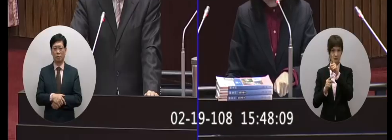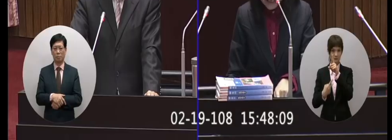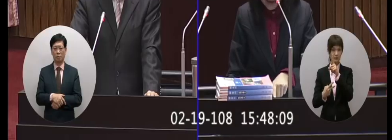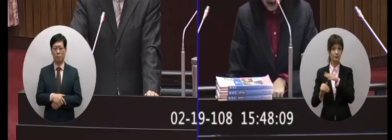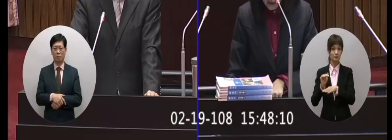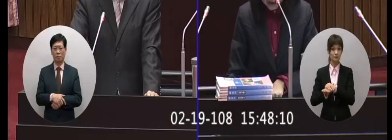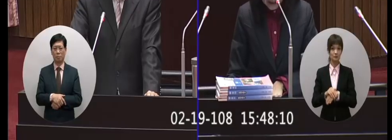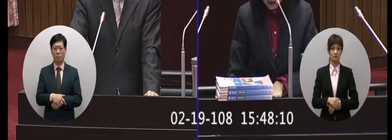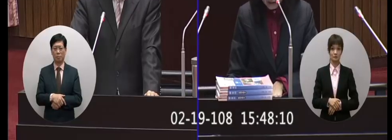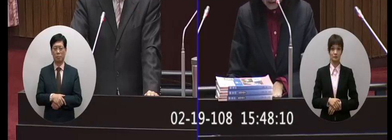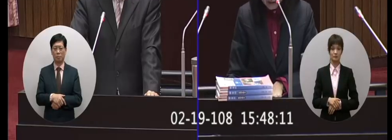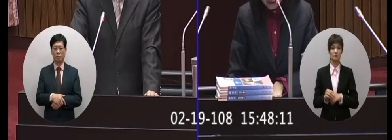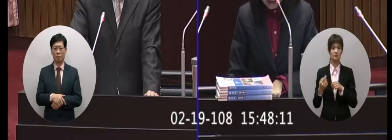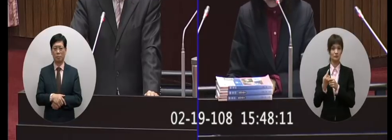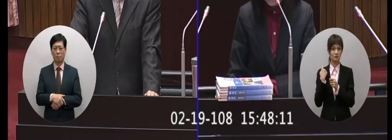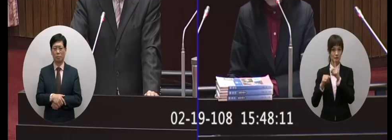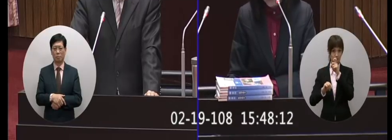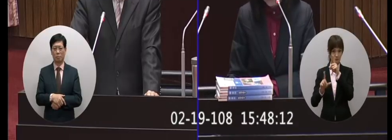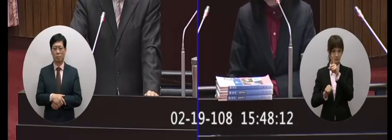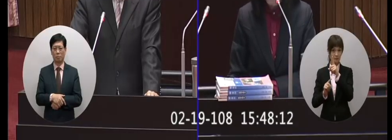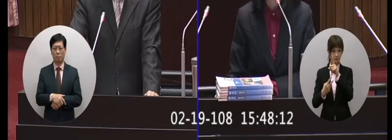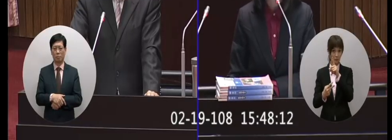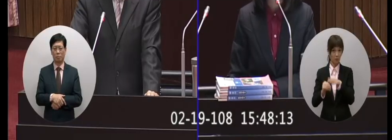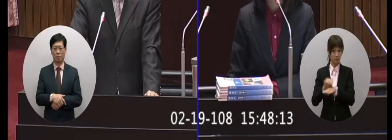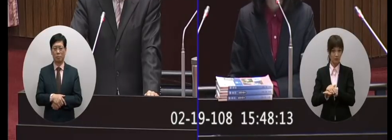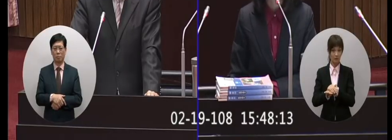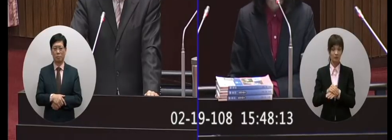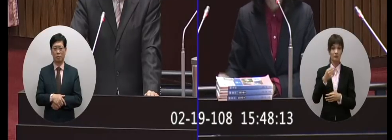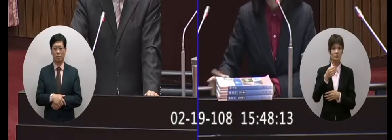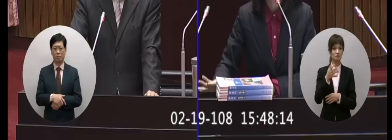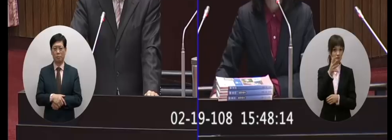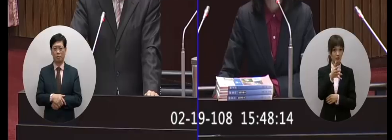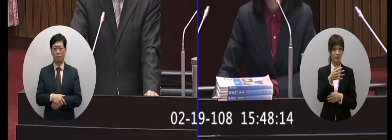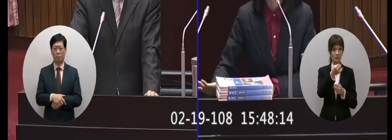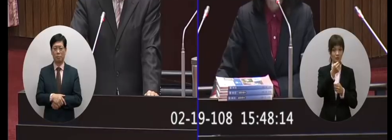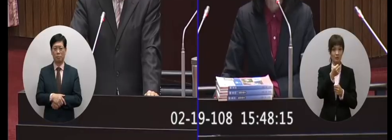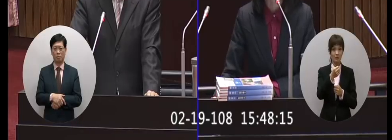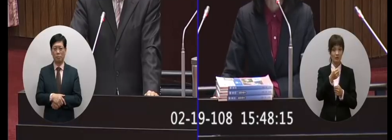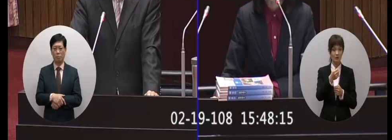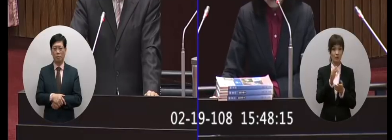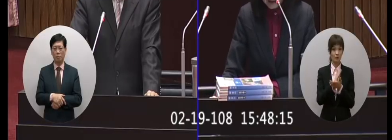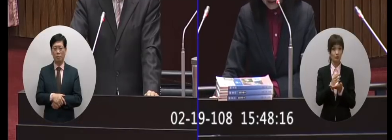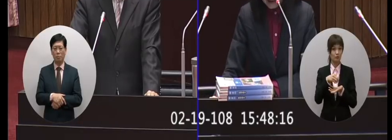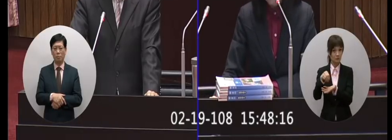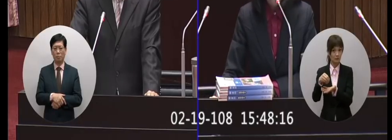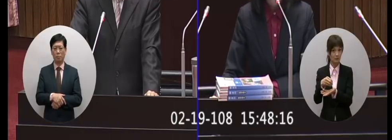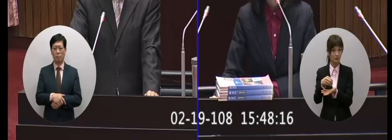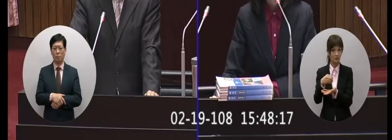11月2號完成喔哪時候叫送書最後叫送書給大家審定